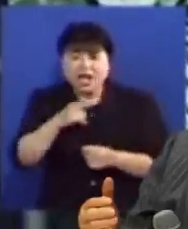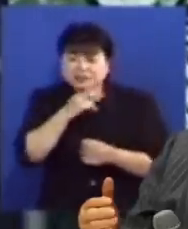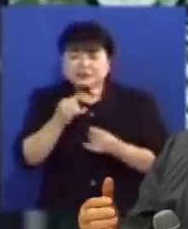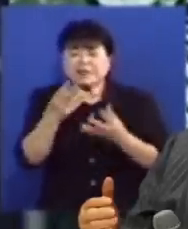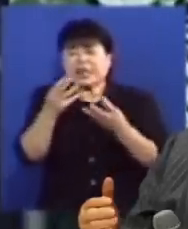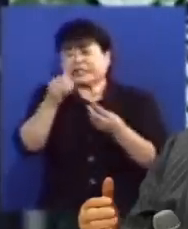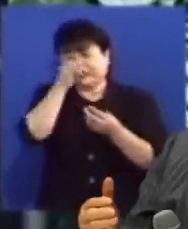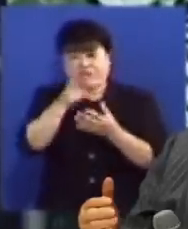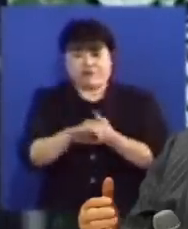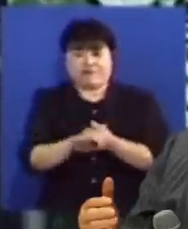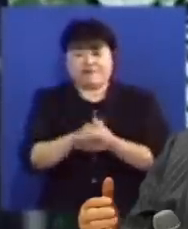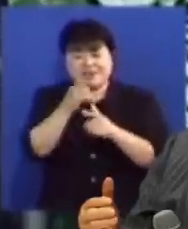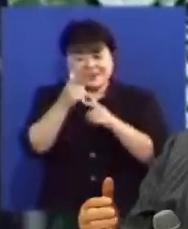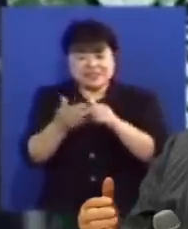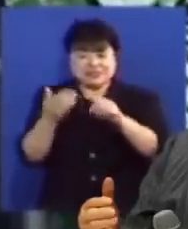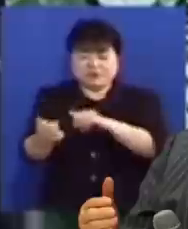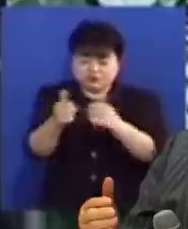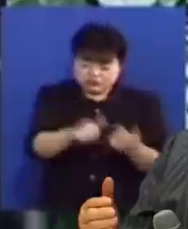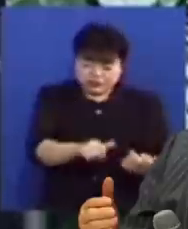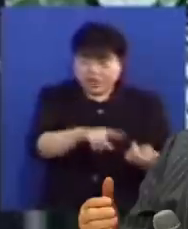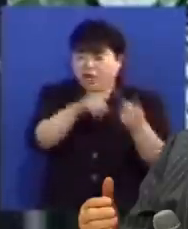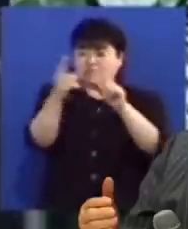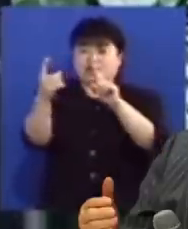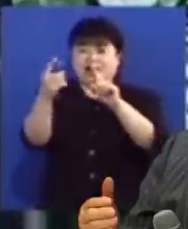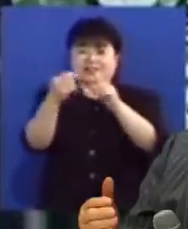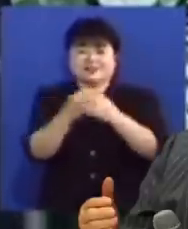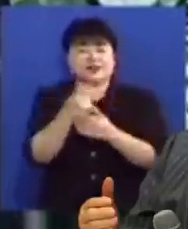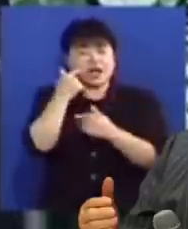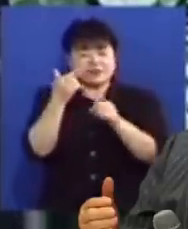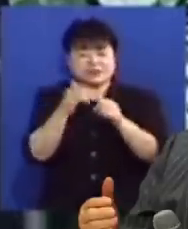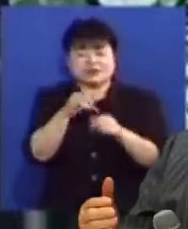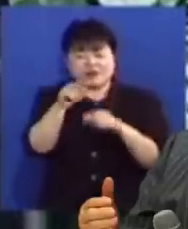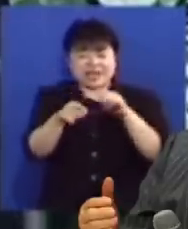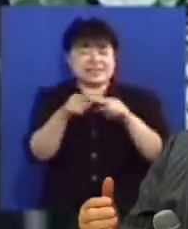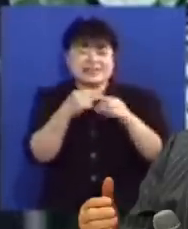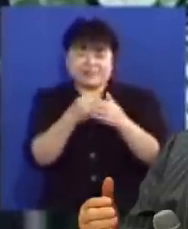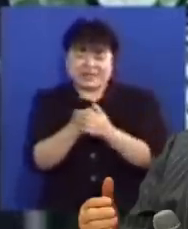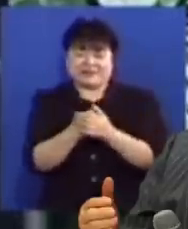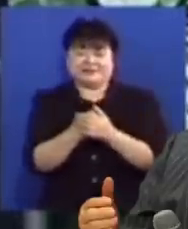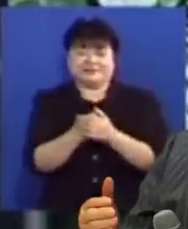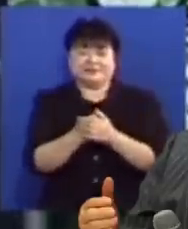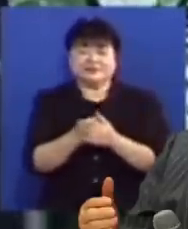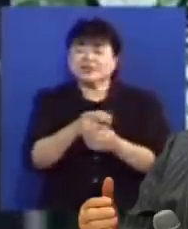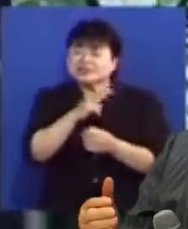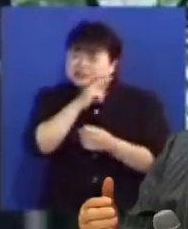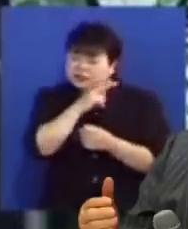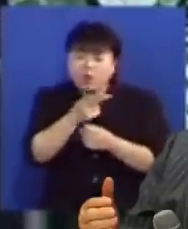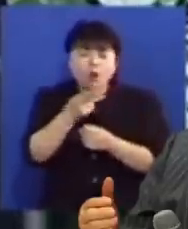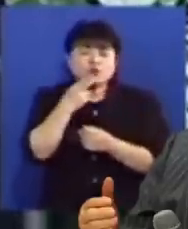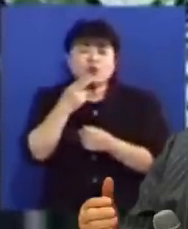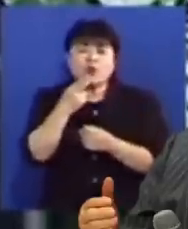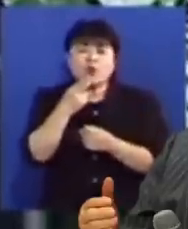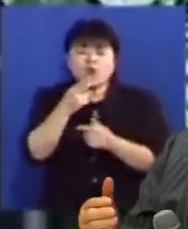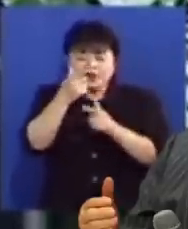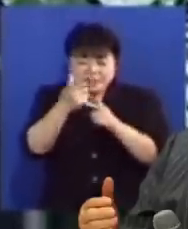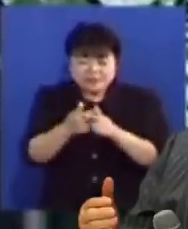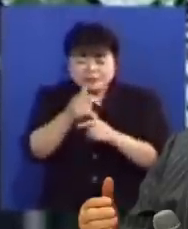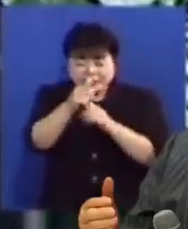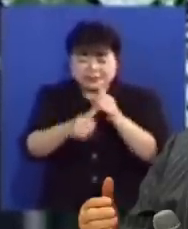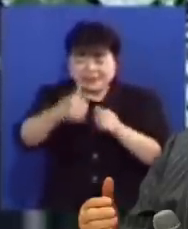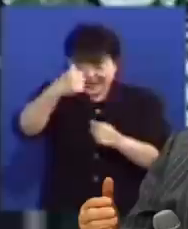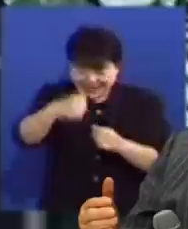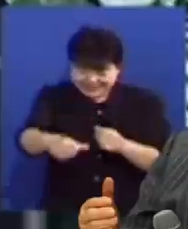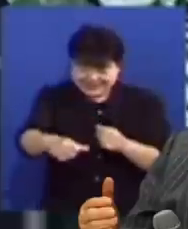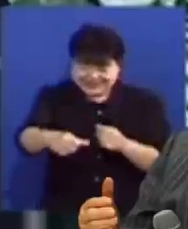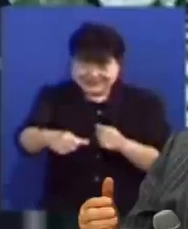사람이 많은데 예수님이 죽었다가 부활하셔서 아버지께로 가므로 의심할 수 없이 예수님은 하나님의